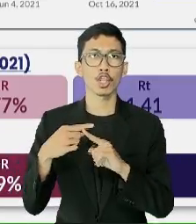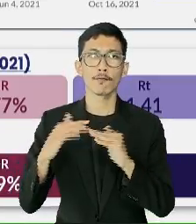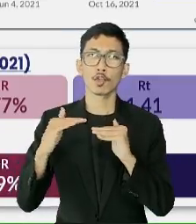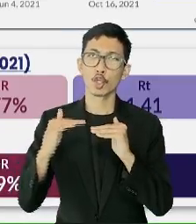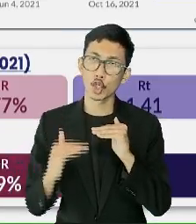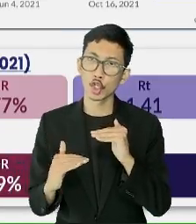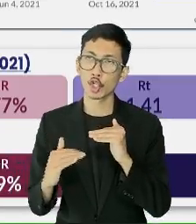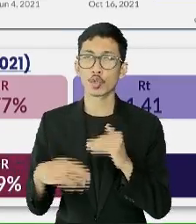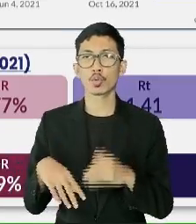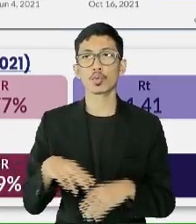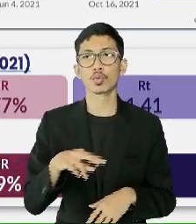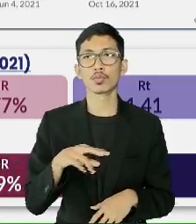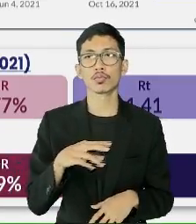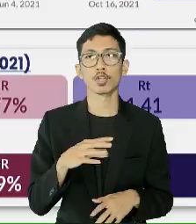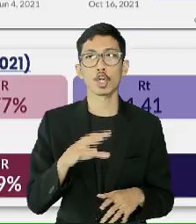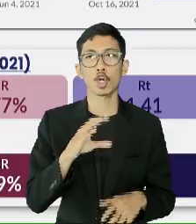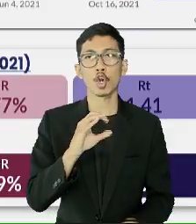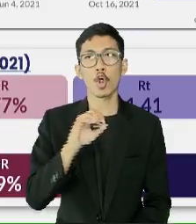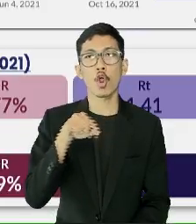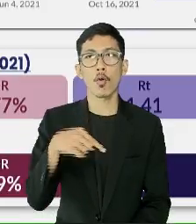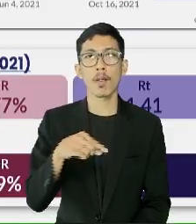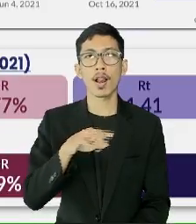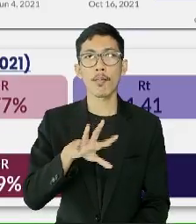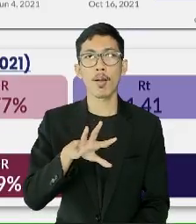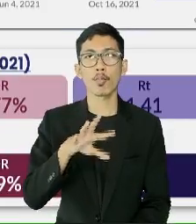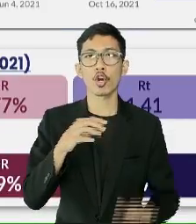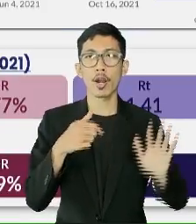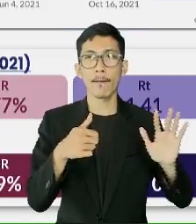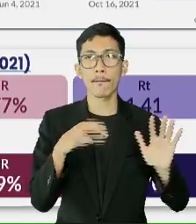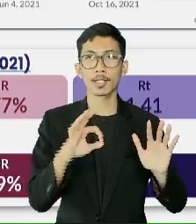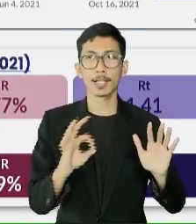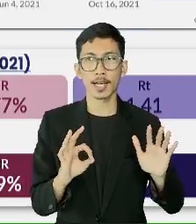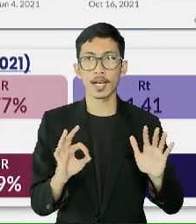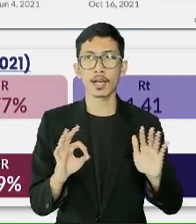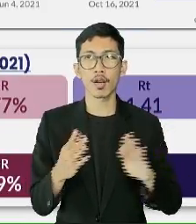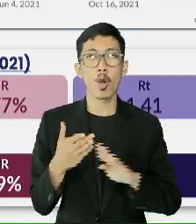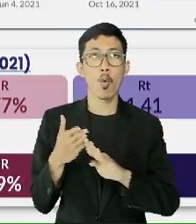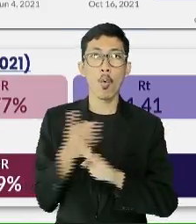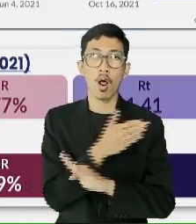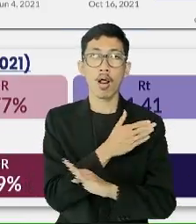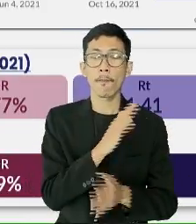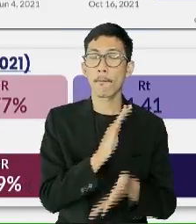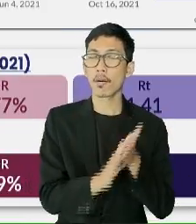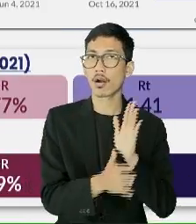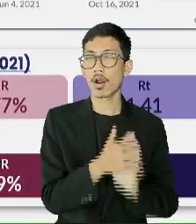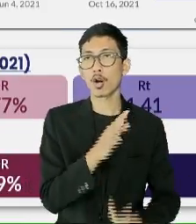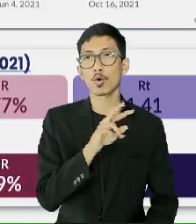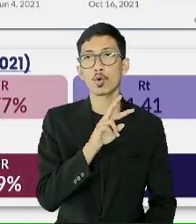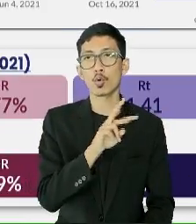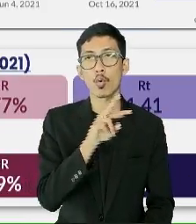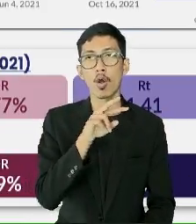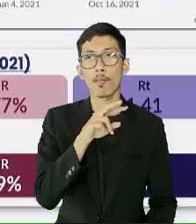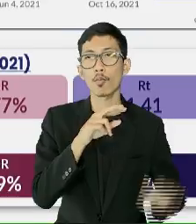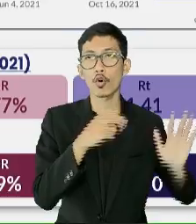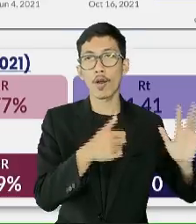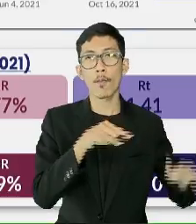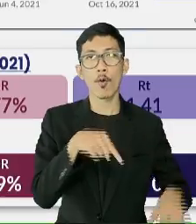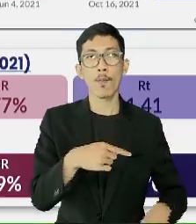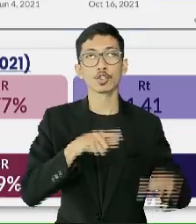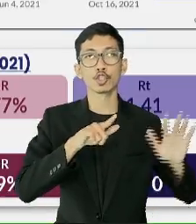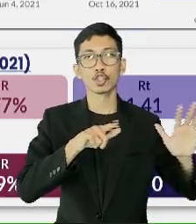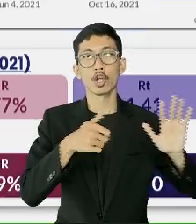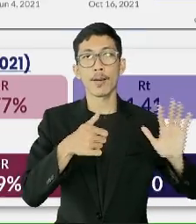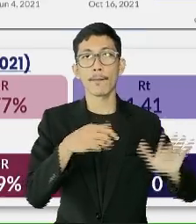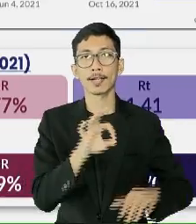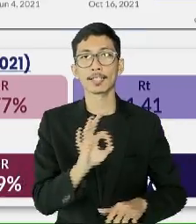mencapai 0,56 persen setelah sempat mencapai 26,76 persen pada puncak